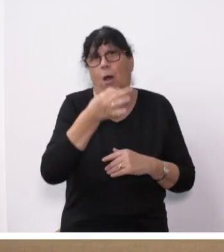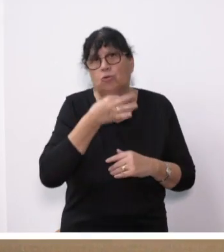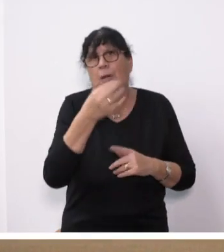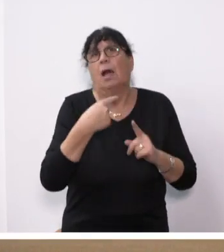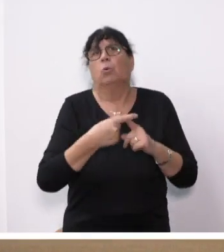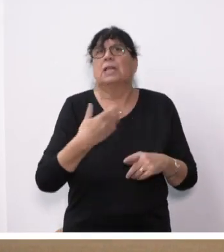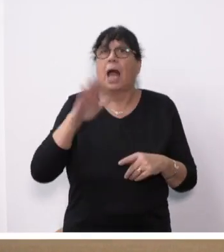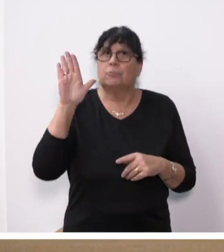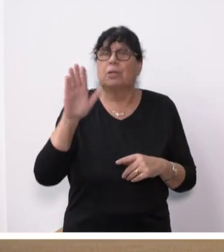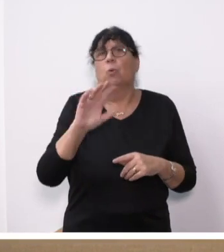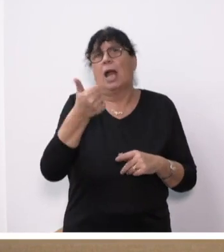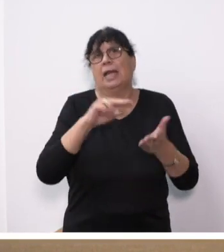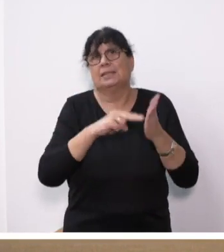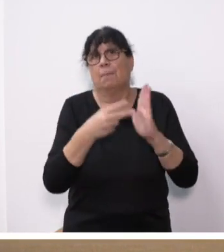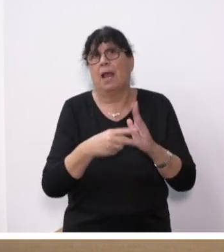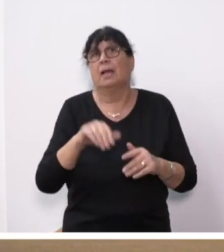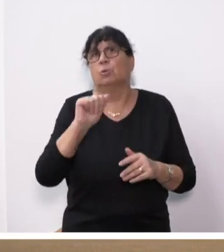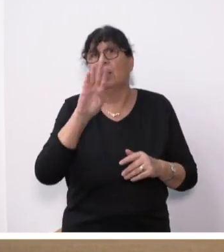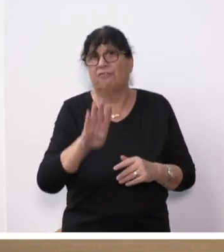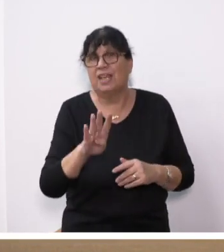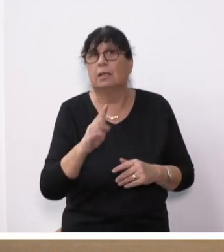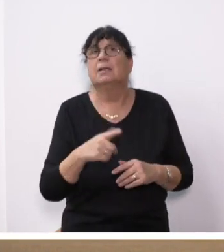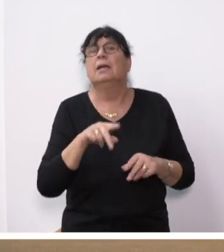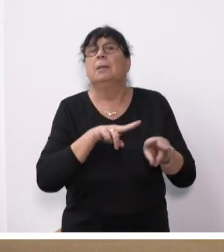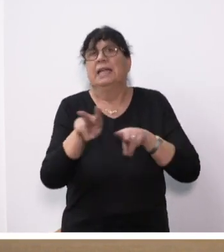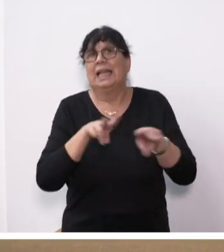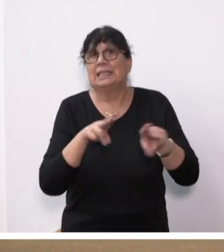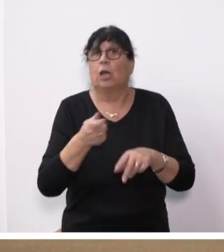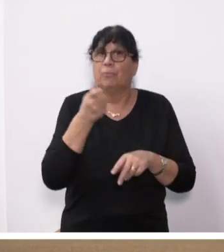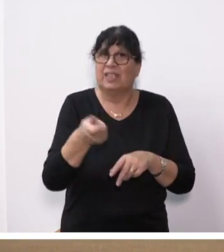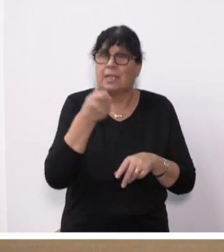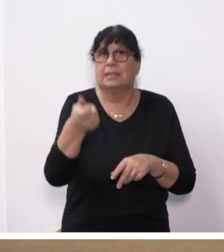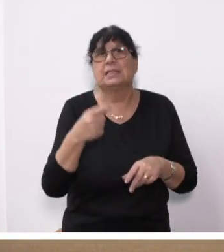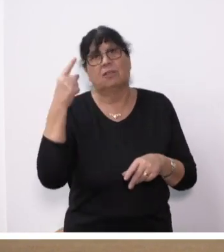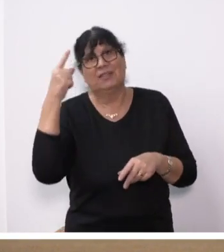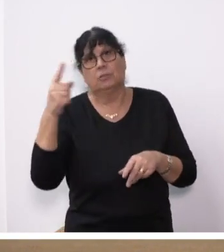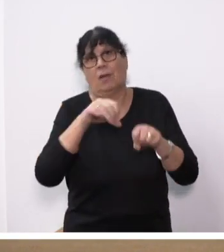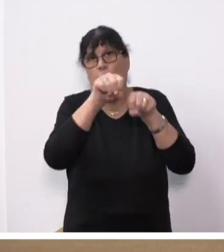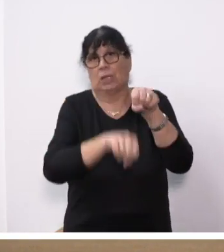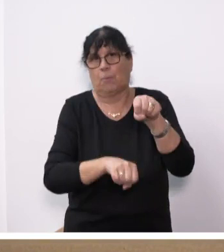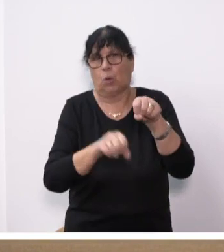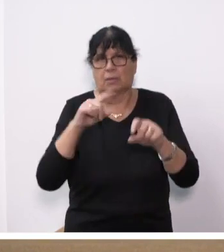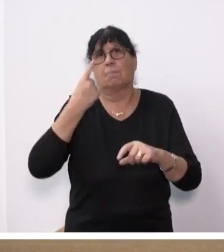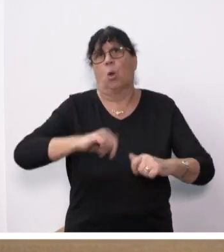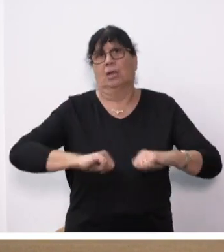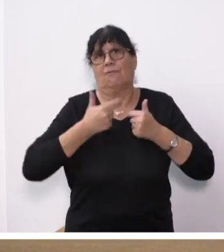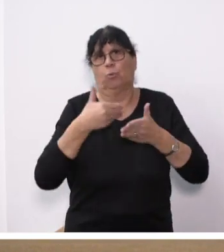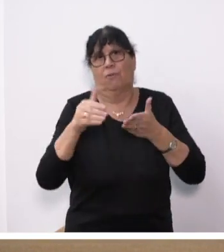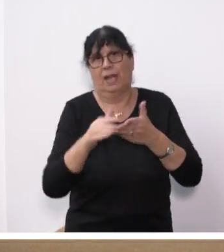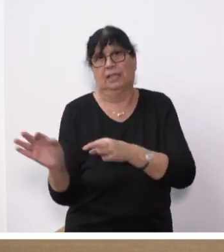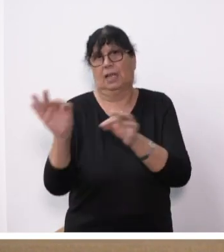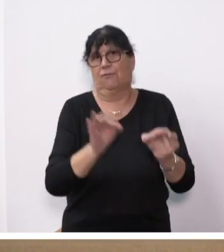Abstimmung zum Einzelplan 04 Ministerium der Finanzen und für Wissenschaft unterbrochen und morgen früh fortgesetzt.